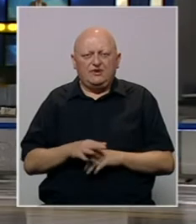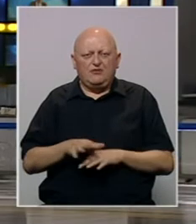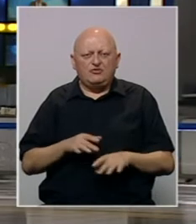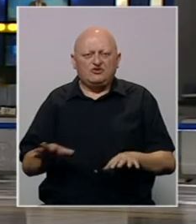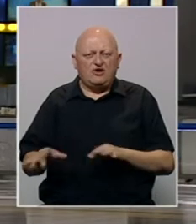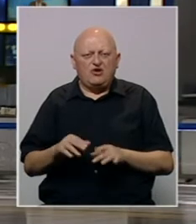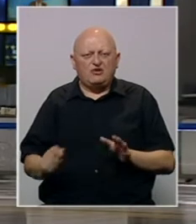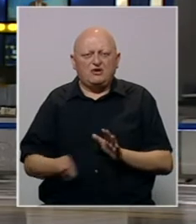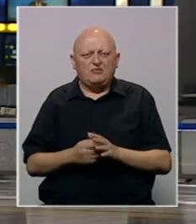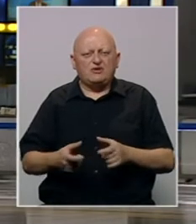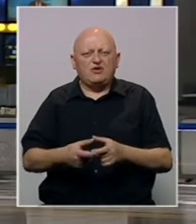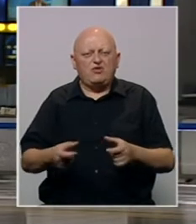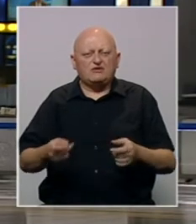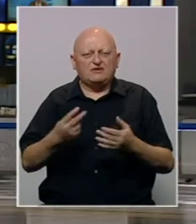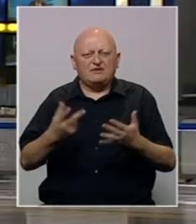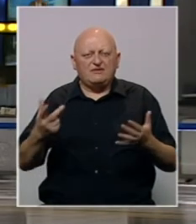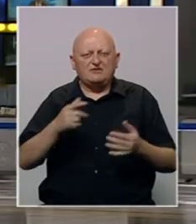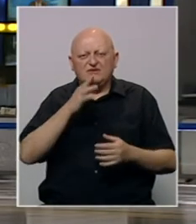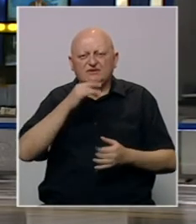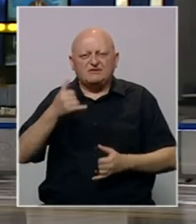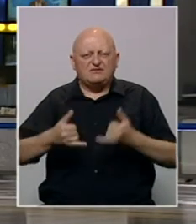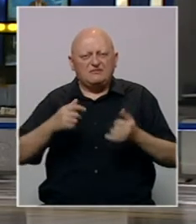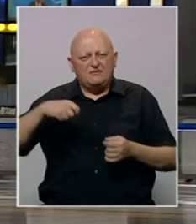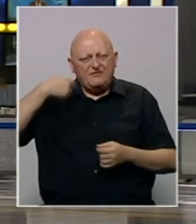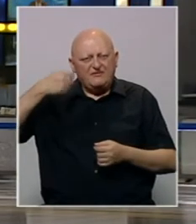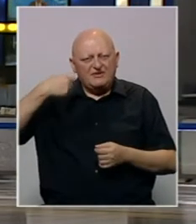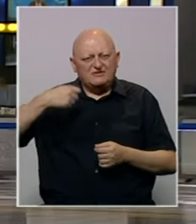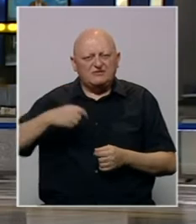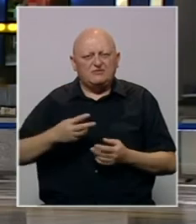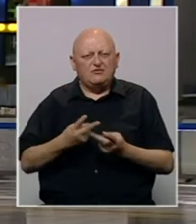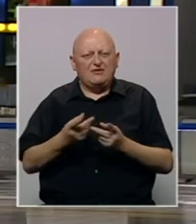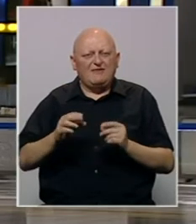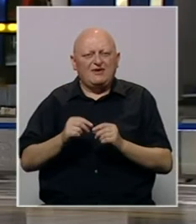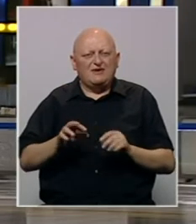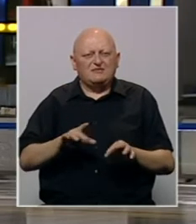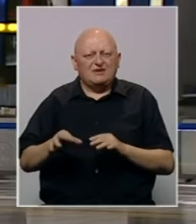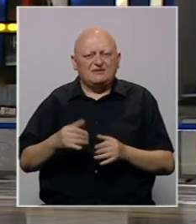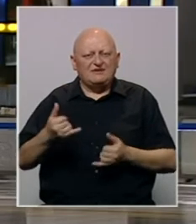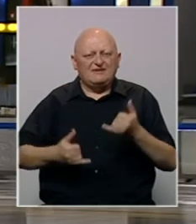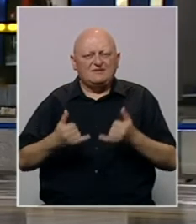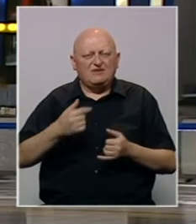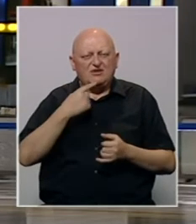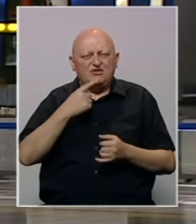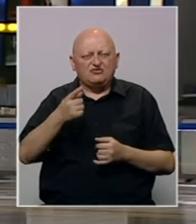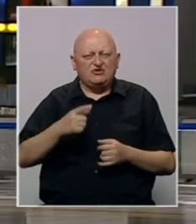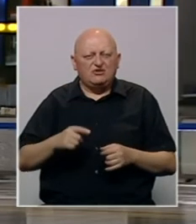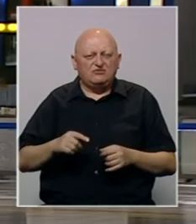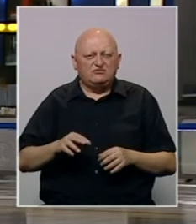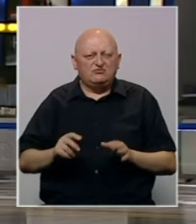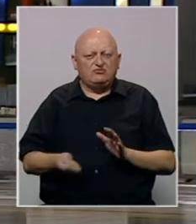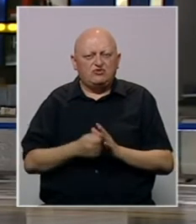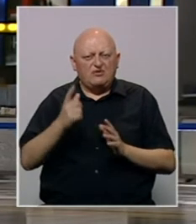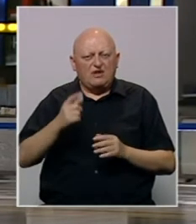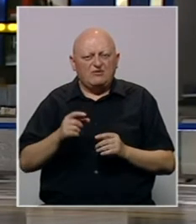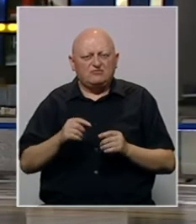Počela je online prodaja ulaznica za 28. Sarajevo film festival putem web stranice festivala dok će prodaja u